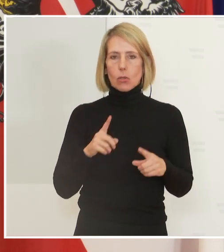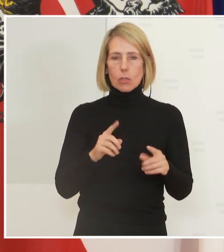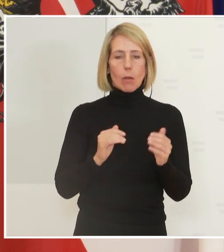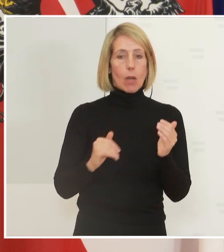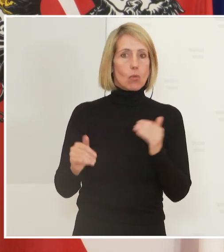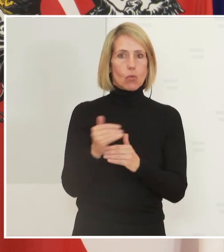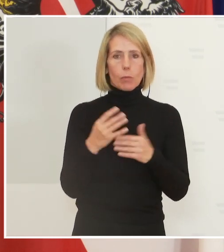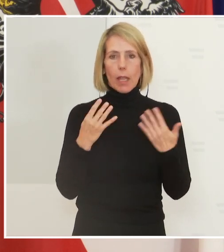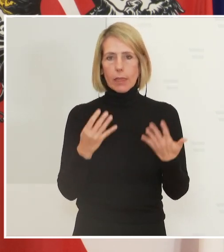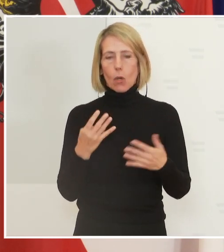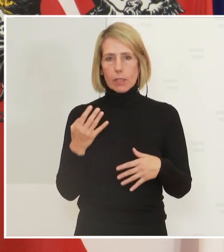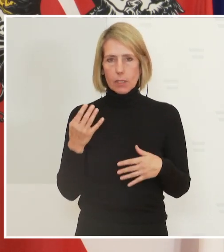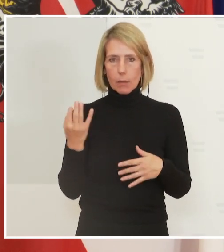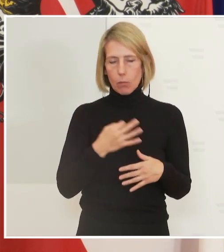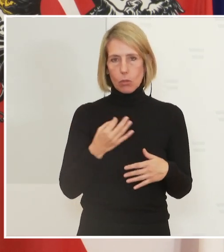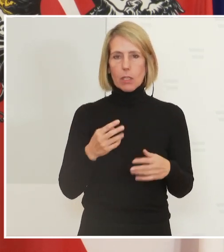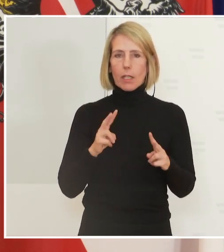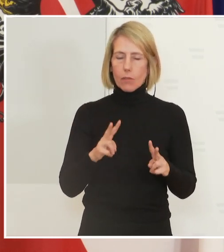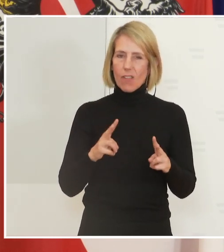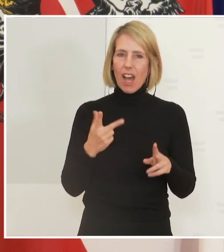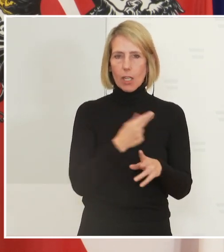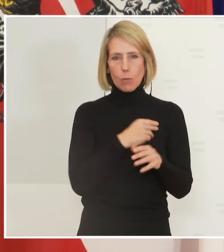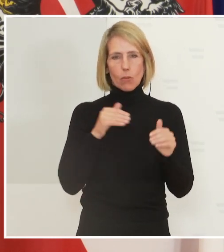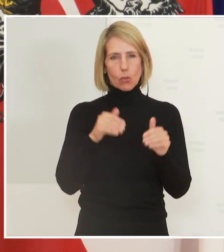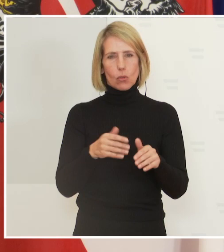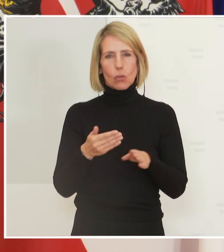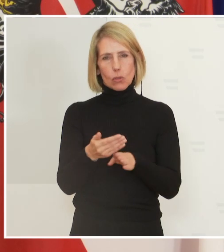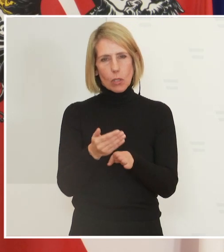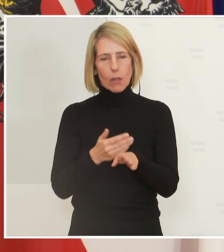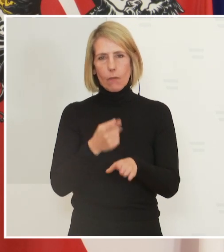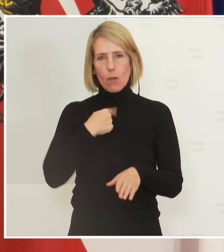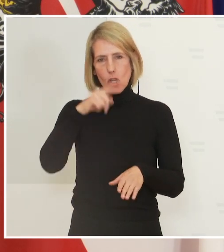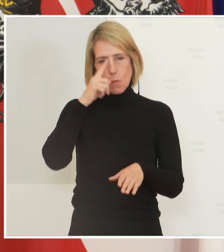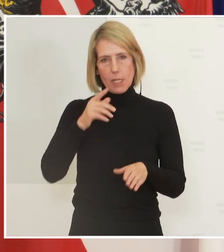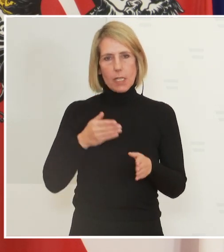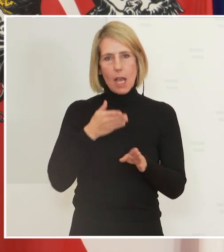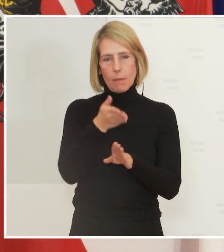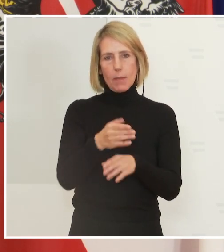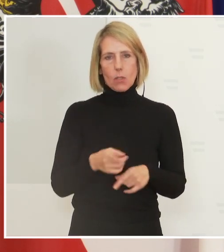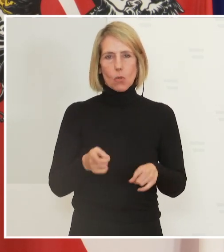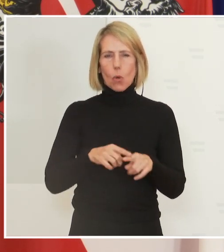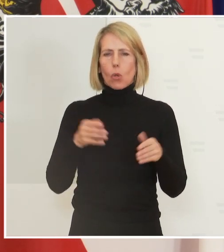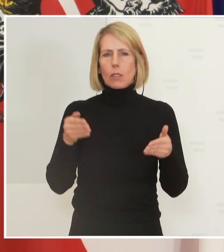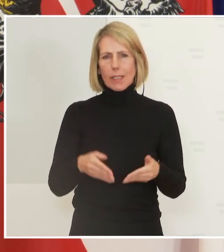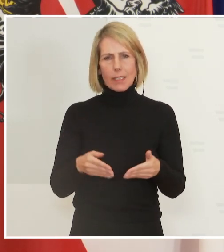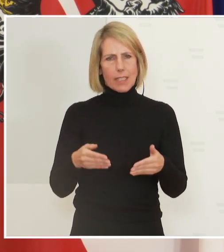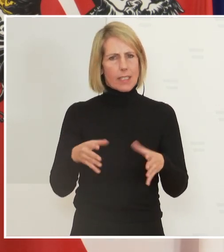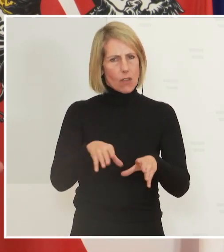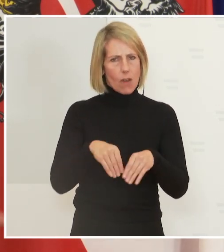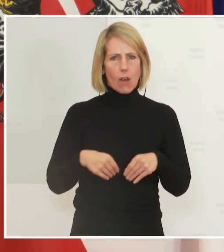Impfung vor einer Spitalseinweisung und in über 94 Prozent vor einer Intensivaufnahme. Aber